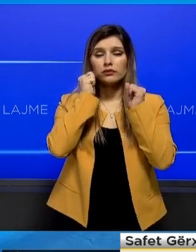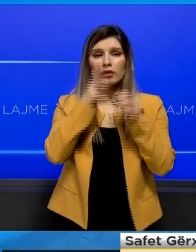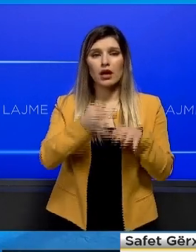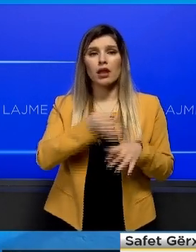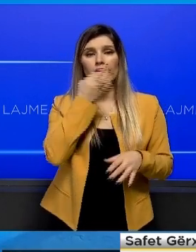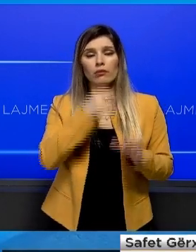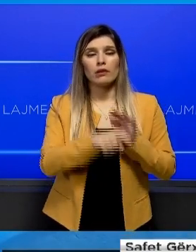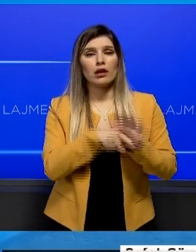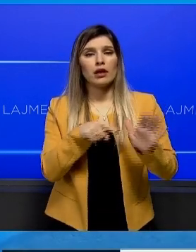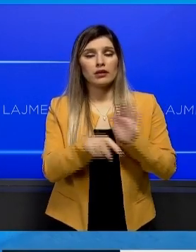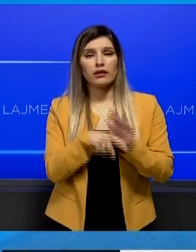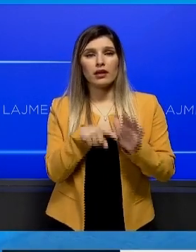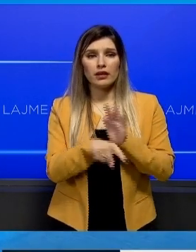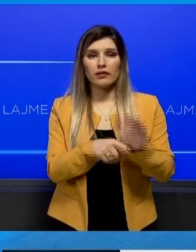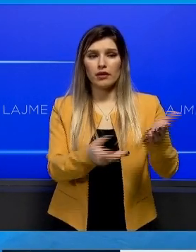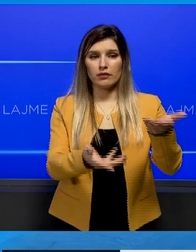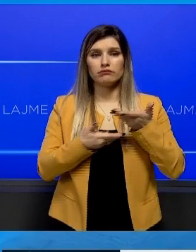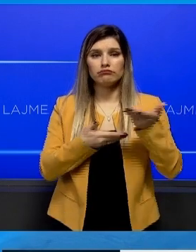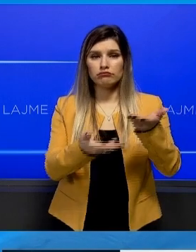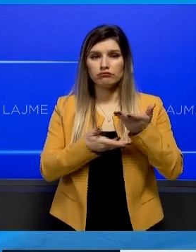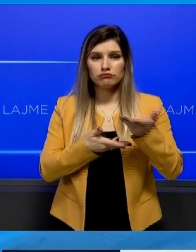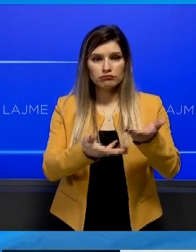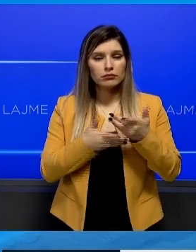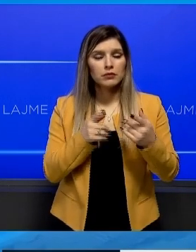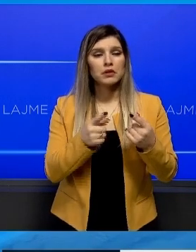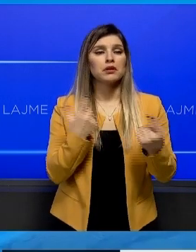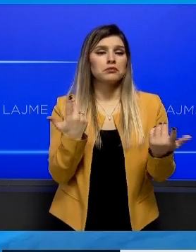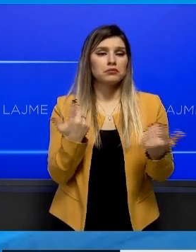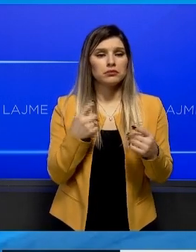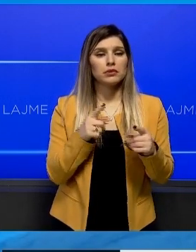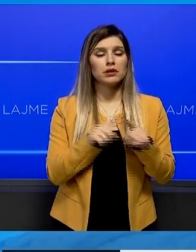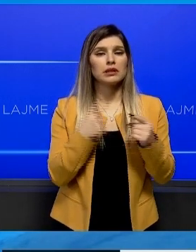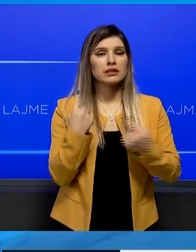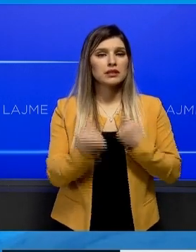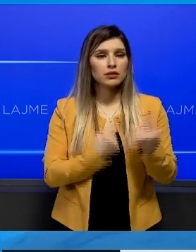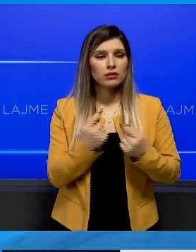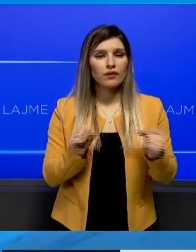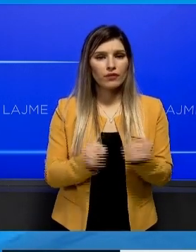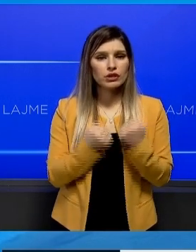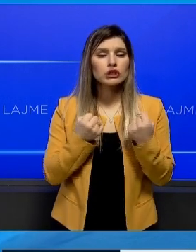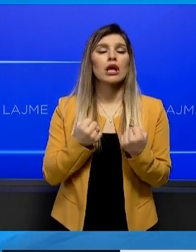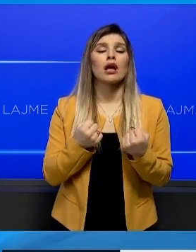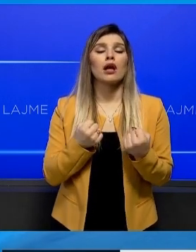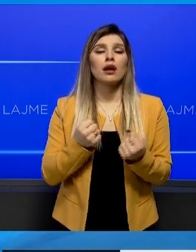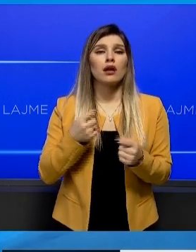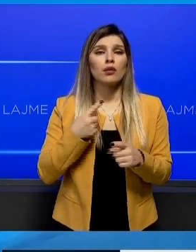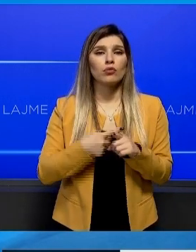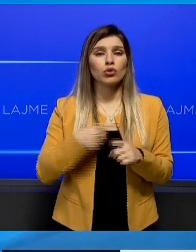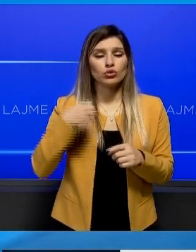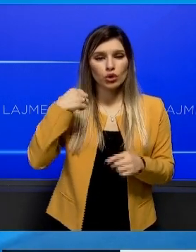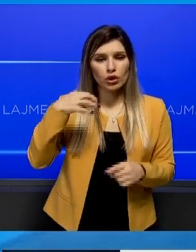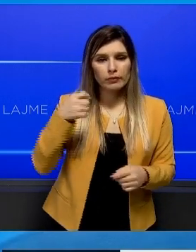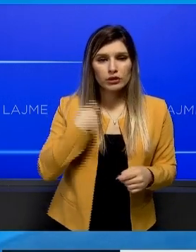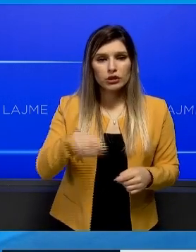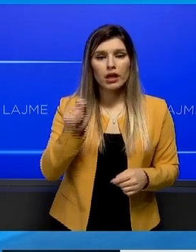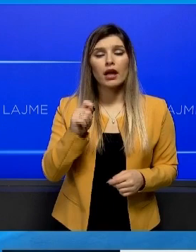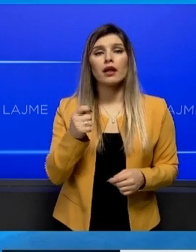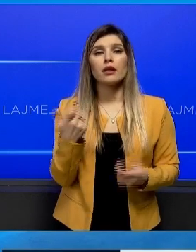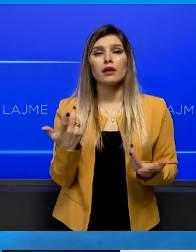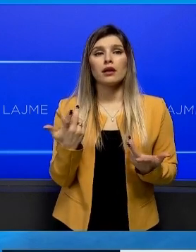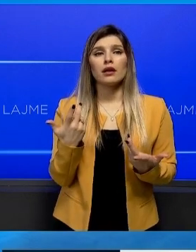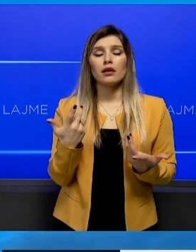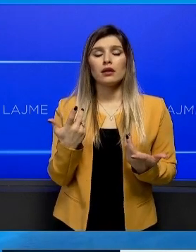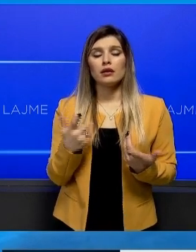informacione negative, duke filluar nga kriza mës Ukrajinë dhe Rusisë, duke filluar nga kriza energetike, duke